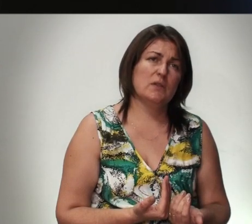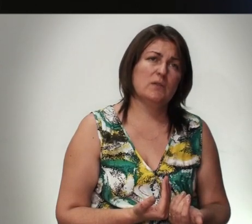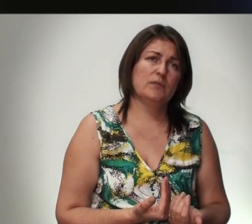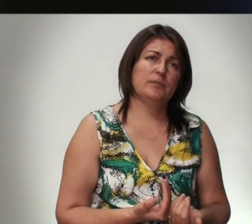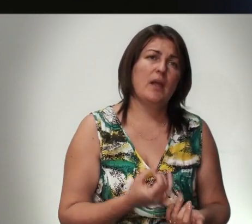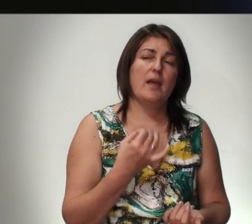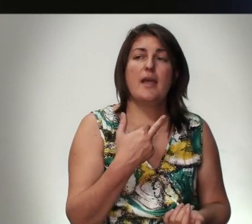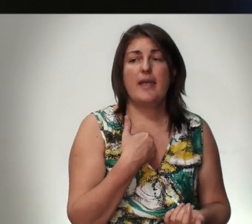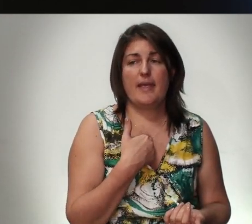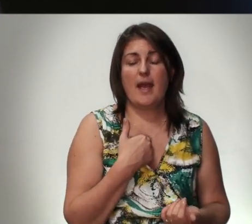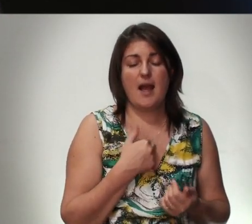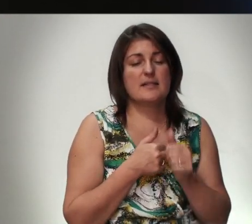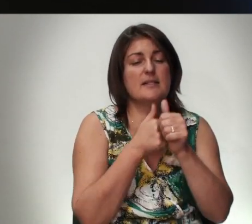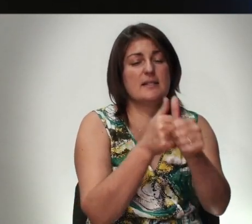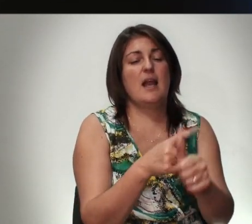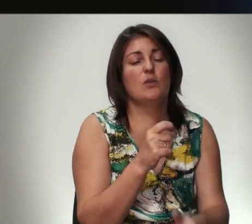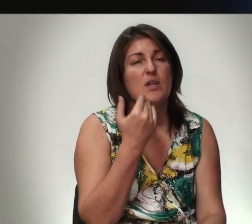И Я Следую За Тобою